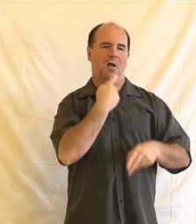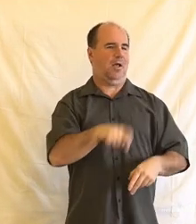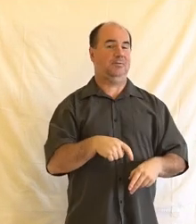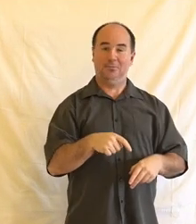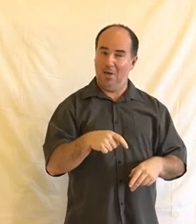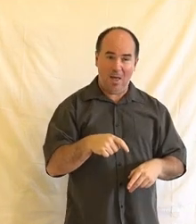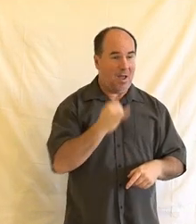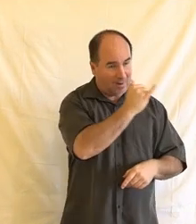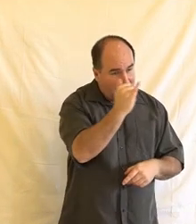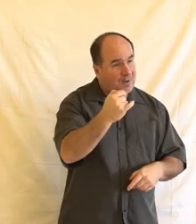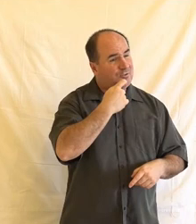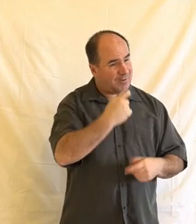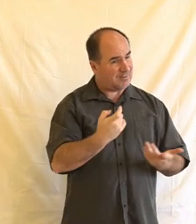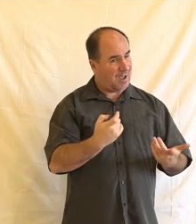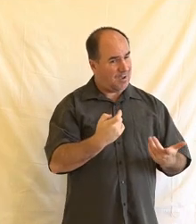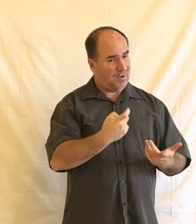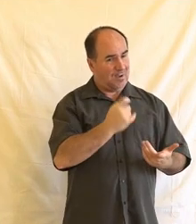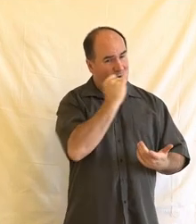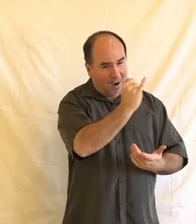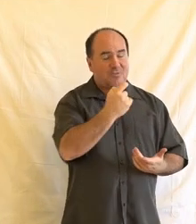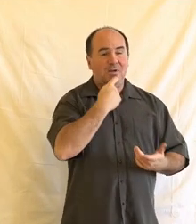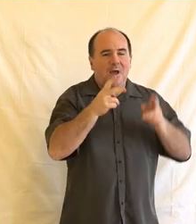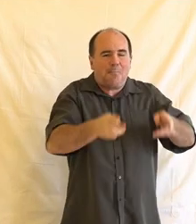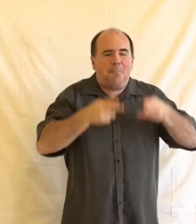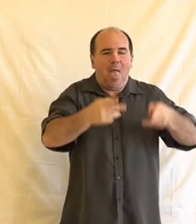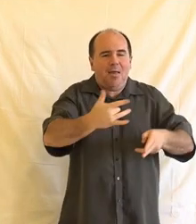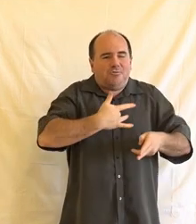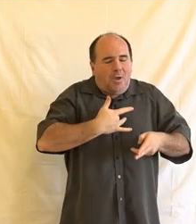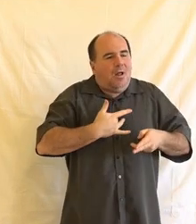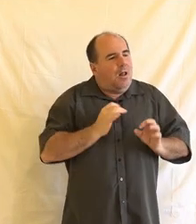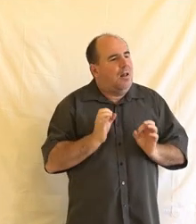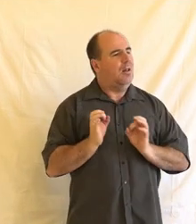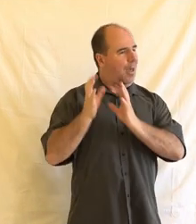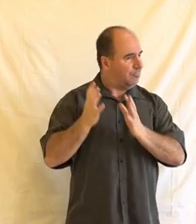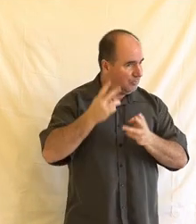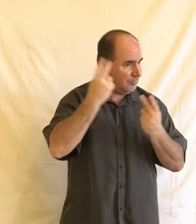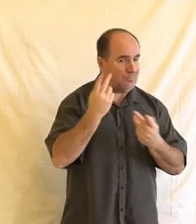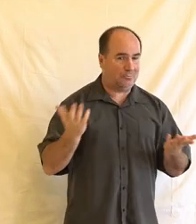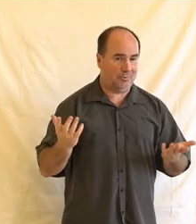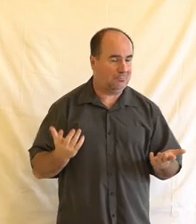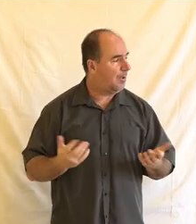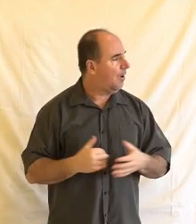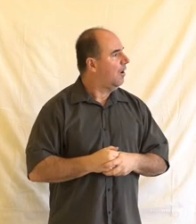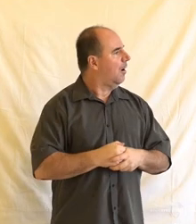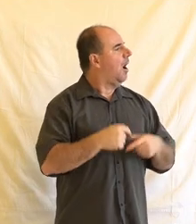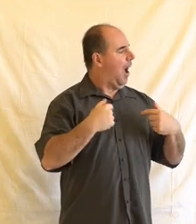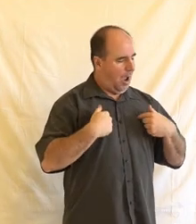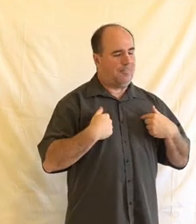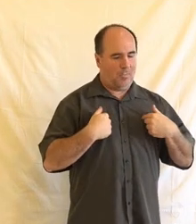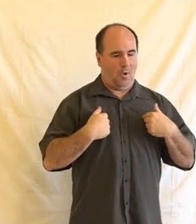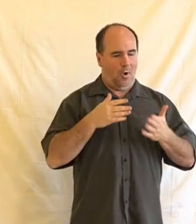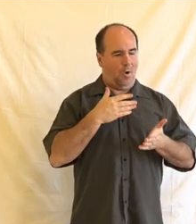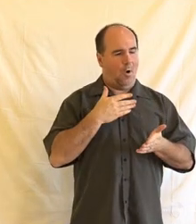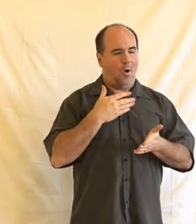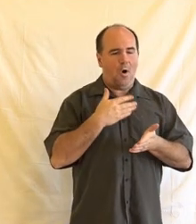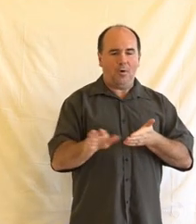intimní, integrální součást vlastně sebe sama a zároveň ta léčba je tak drahá, že vlastně odmítnout, platit těmi osobními